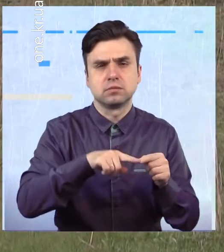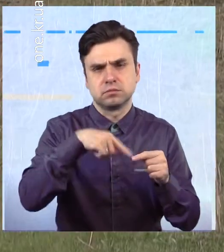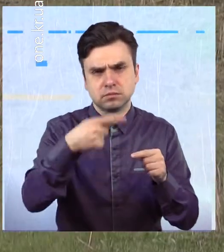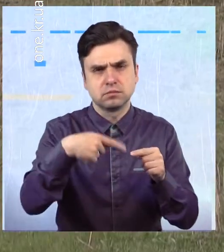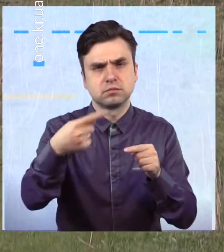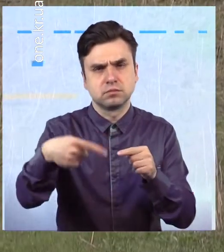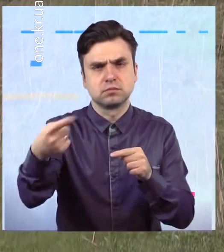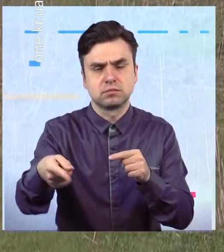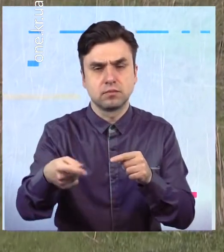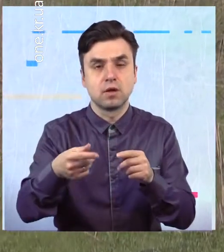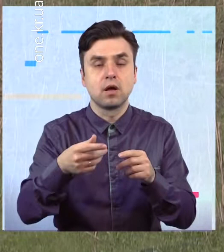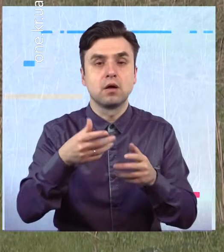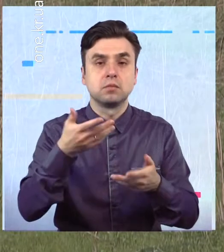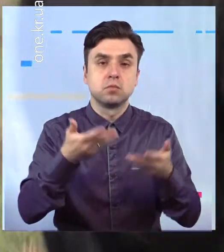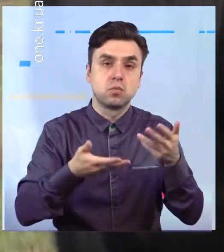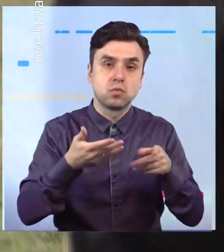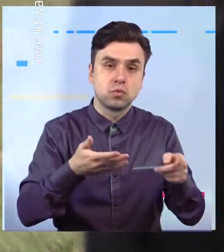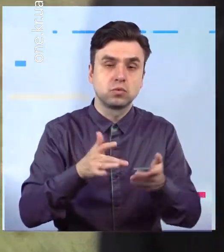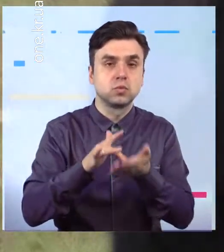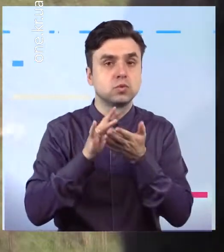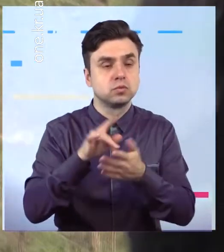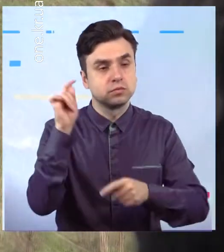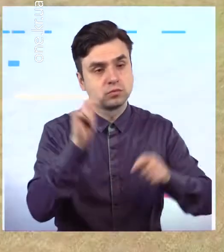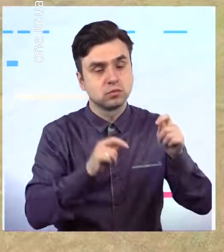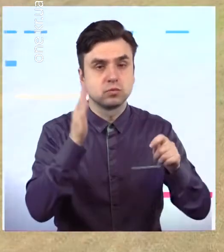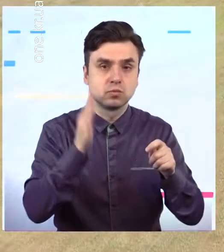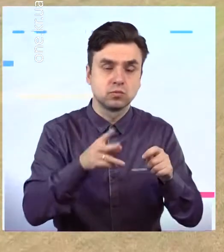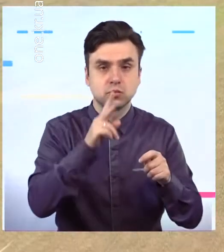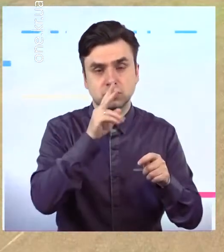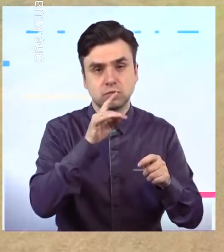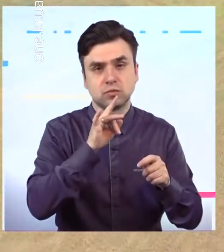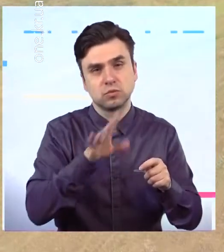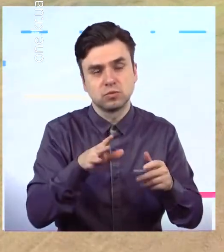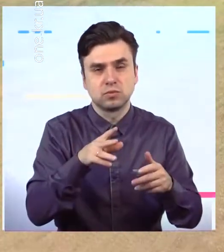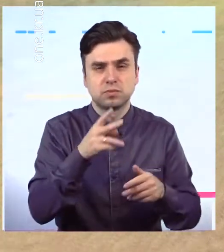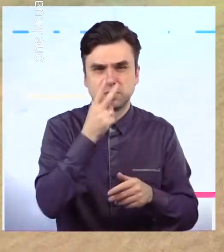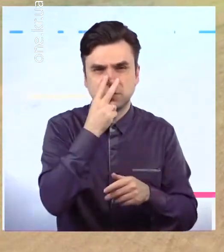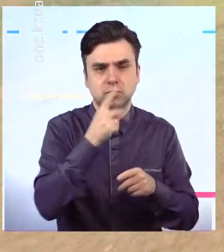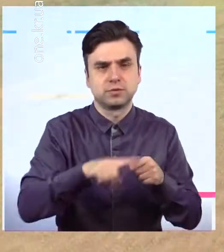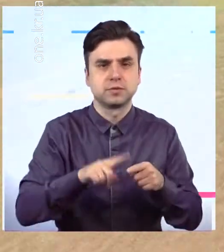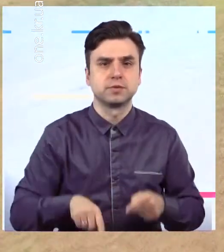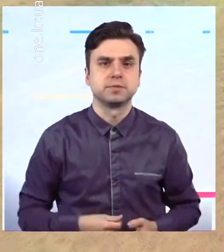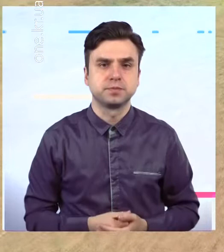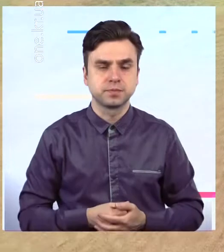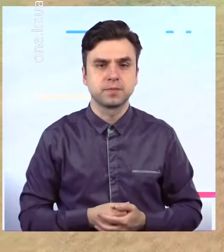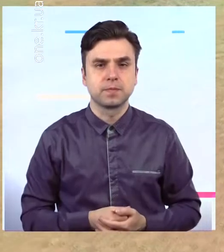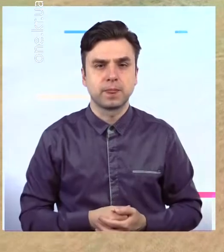перетворити цю зону на привабливий туристичний об'єкт, дізнаємося вже незабаром. Кузьма Шишкін, Борис Тарофтій, Перший міський.